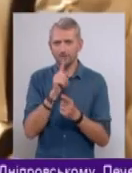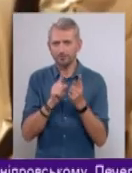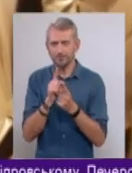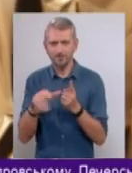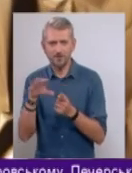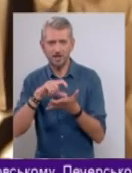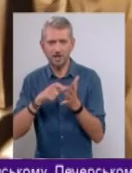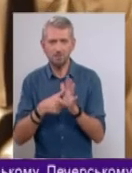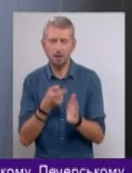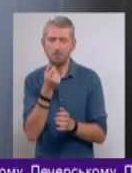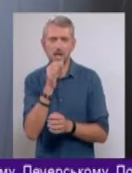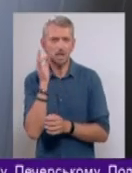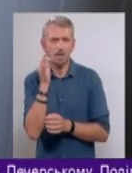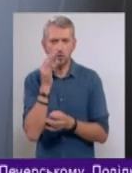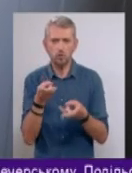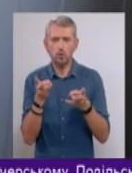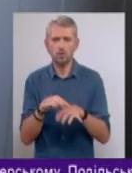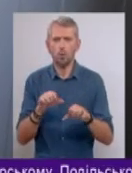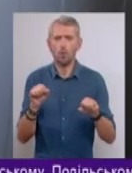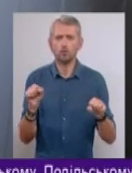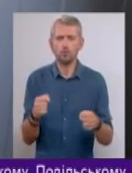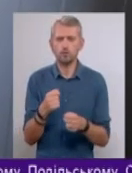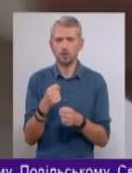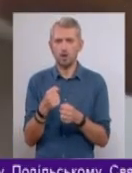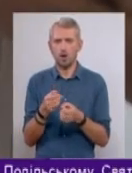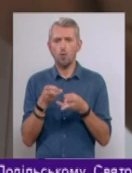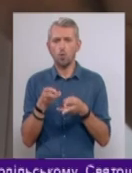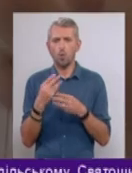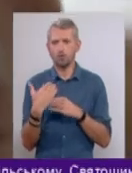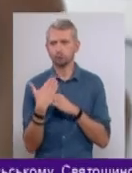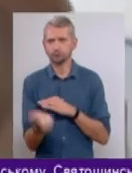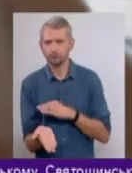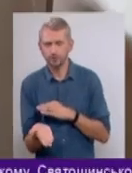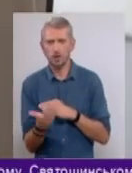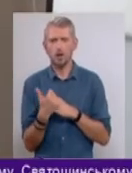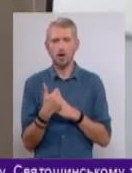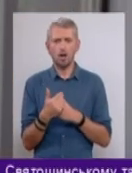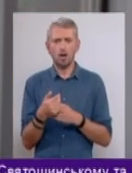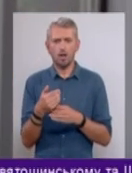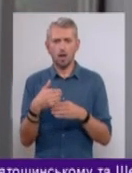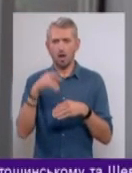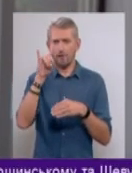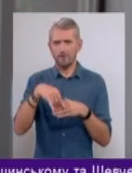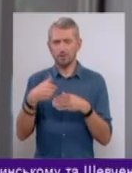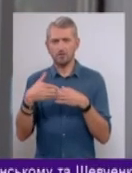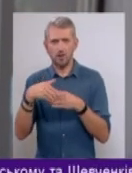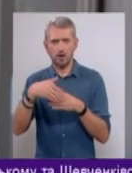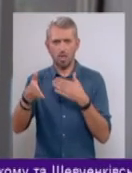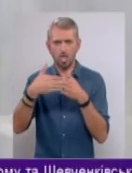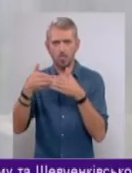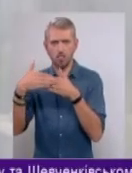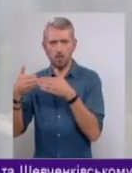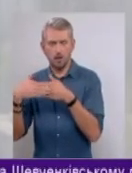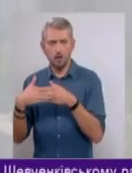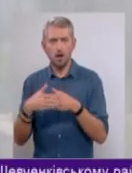Серед маленьких хитрощів залишати остуджувати духовку відкритою, щільно зачиняти двері та вікна. Взимку можна навіть заклеювати всі щілини.